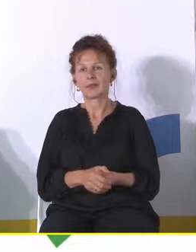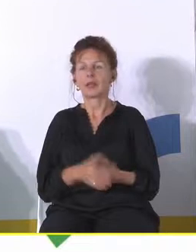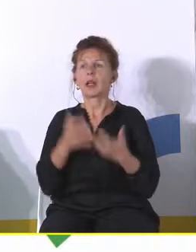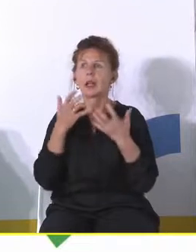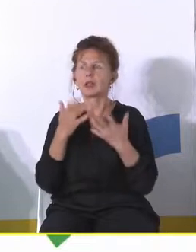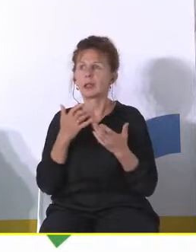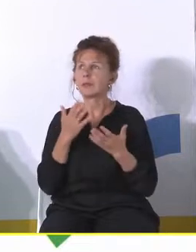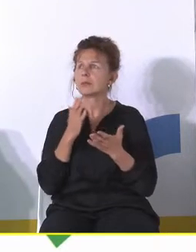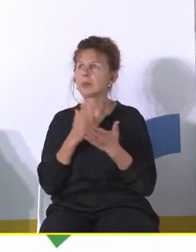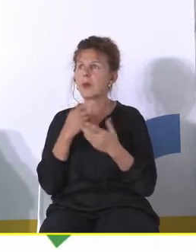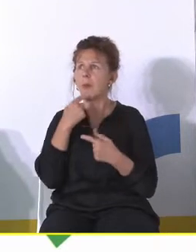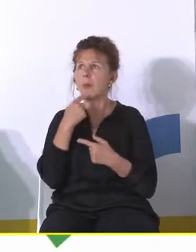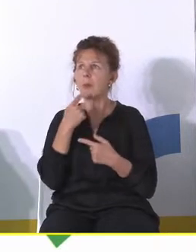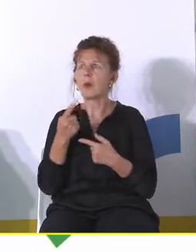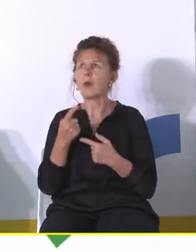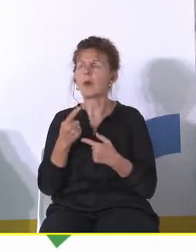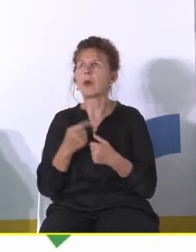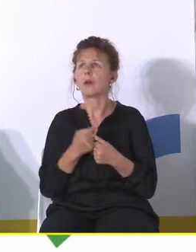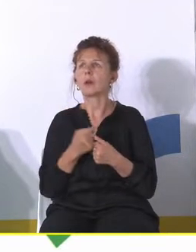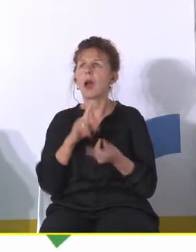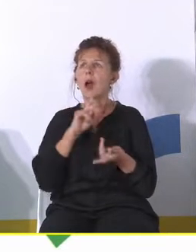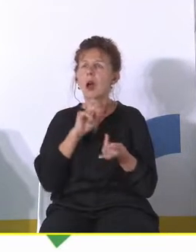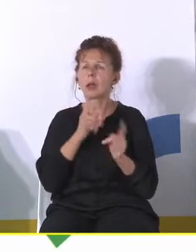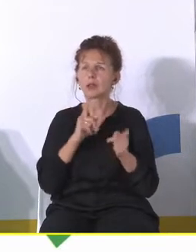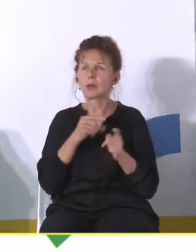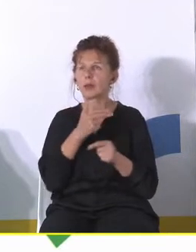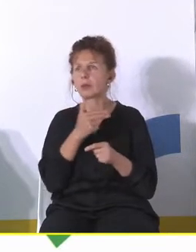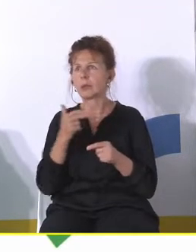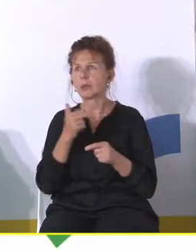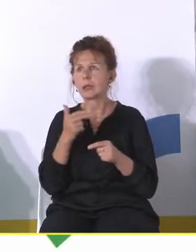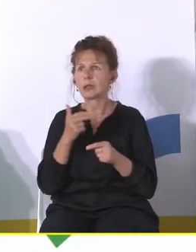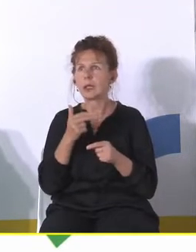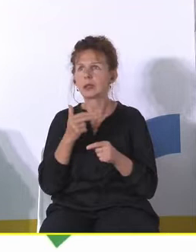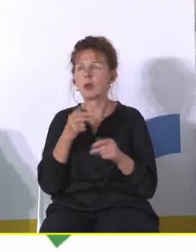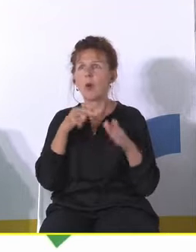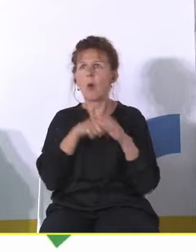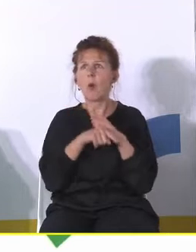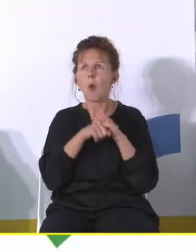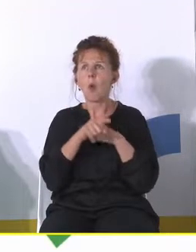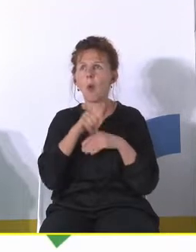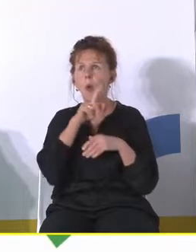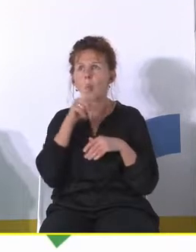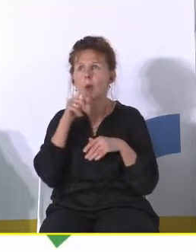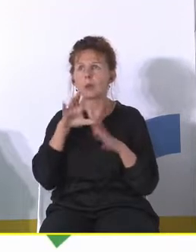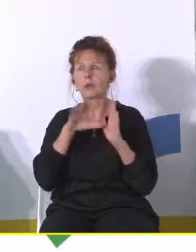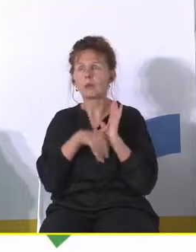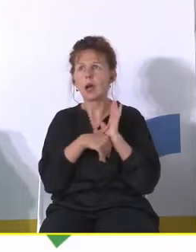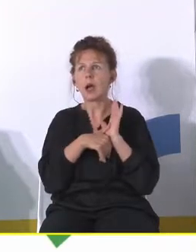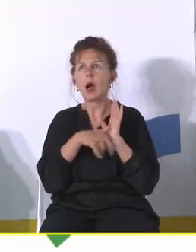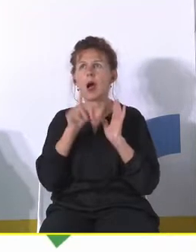Chciałbym tylko dodać, że rozmawiamy o depopulacji miast. Aczkolwiek